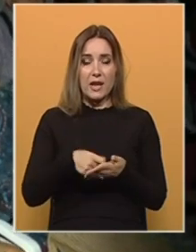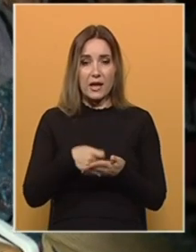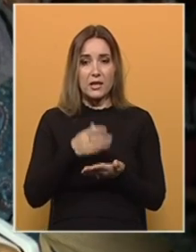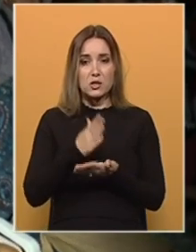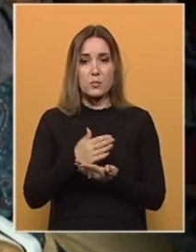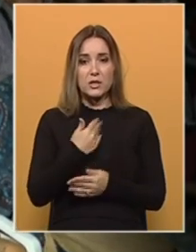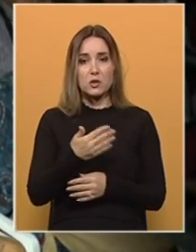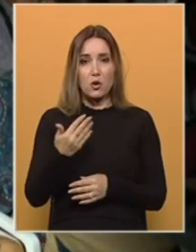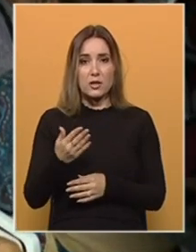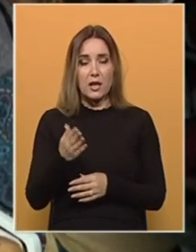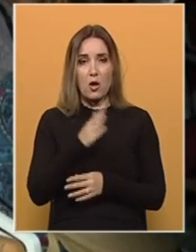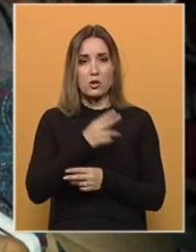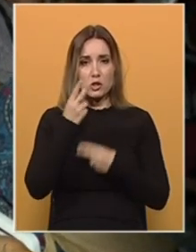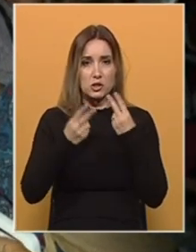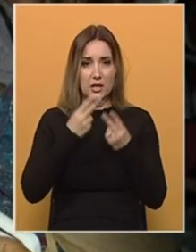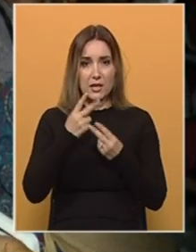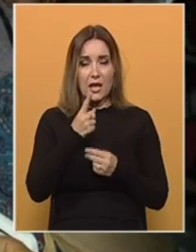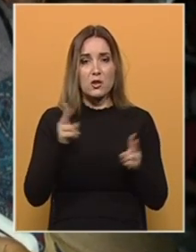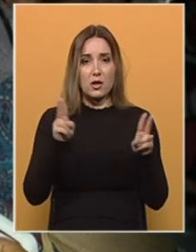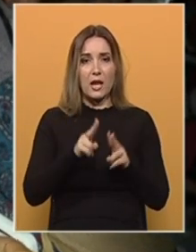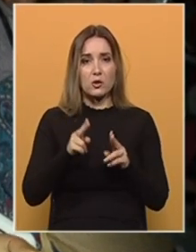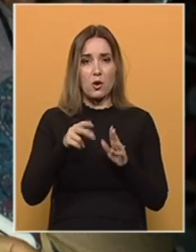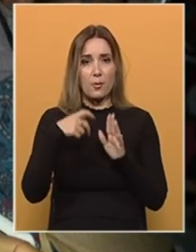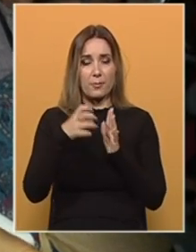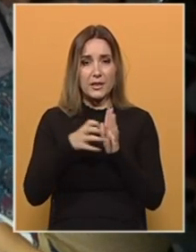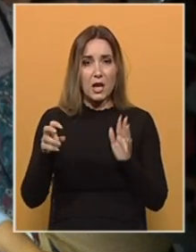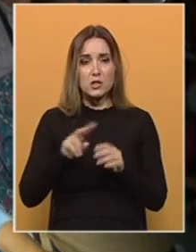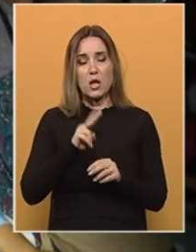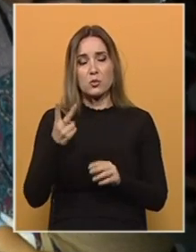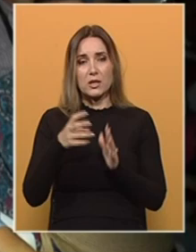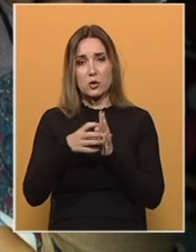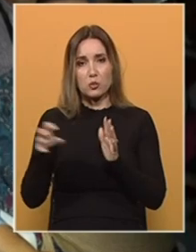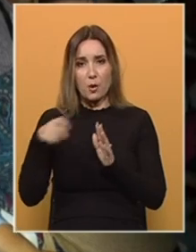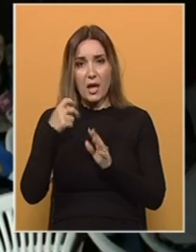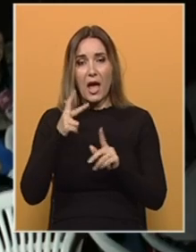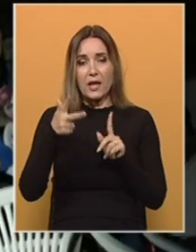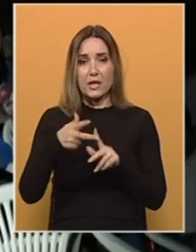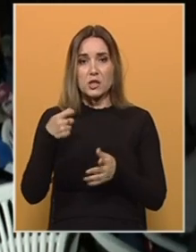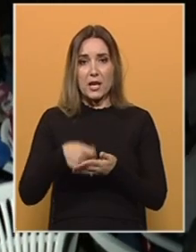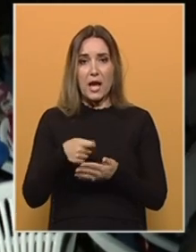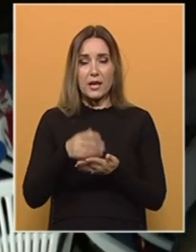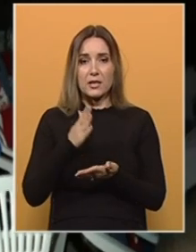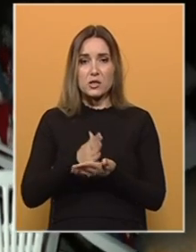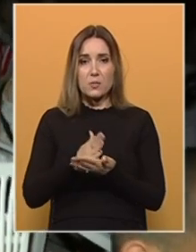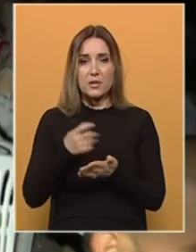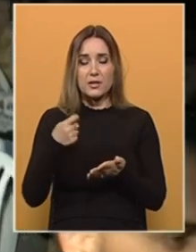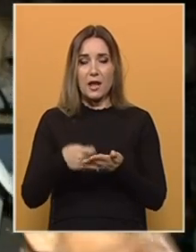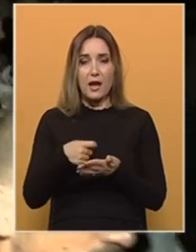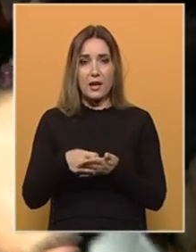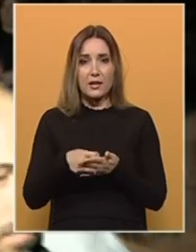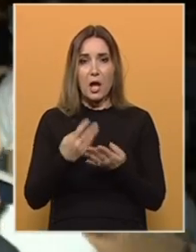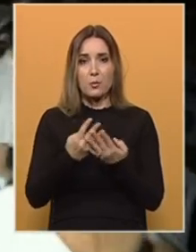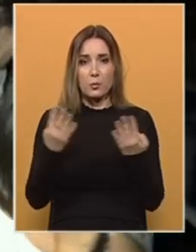dodijeljene od strane žirija. Jedan za kratkometražni, drugi za dugometražni film, a ona treća nagrada u stvari biće nagrada publike.